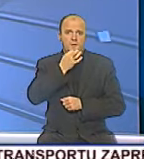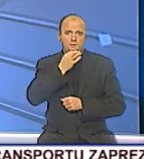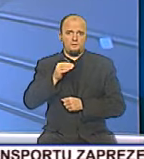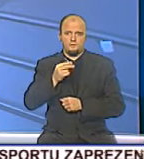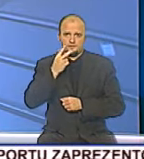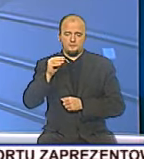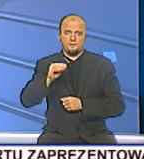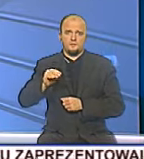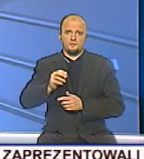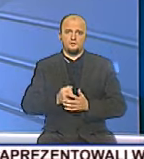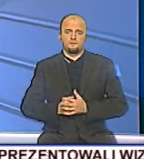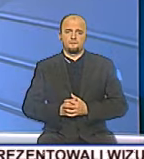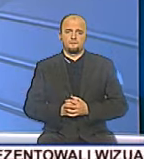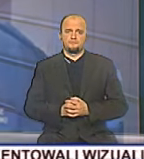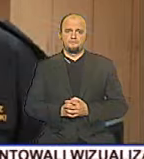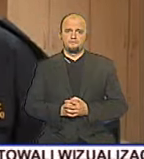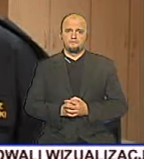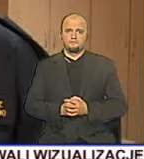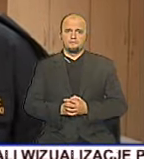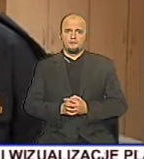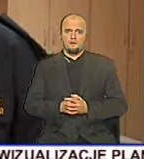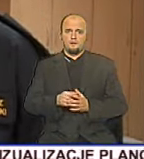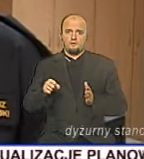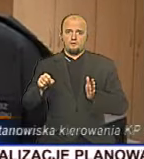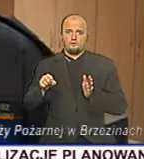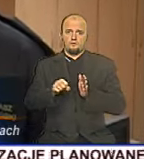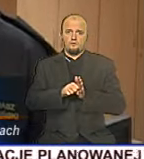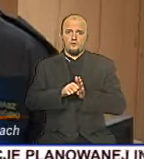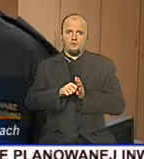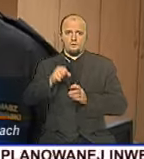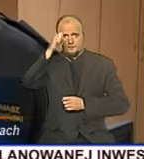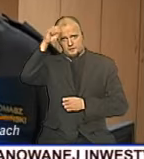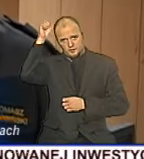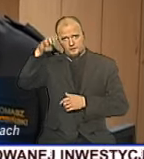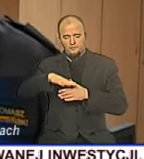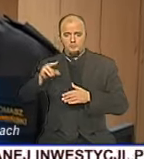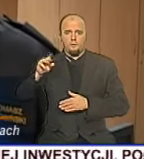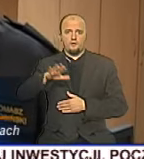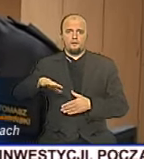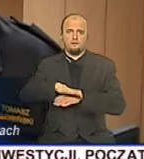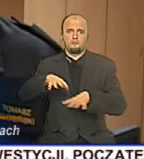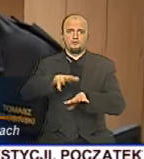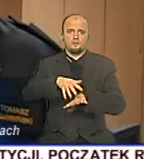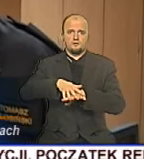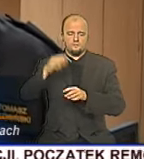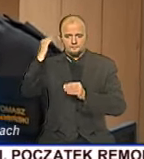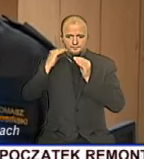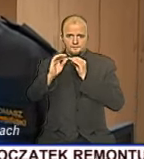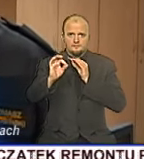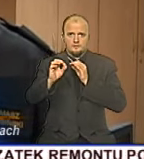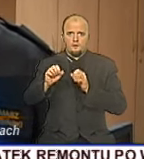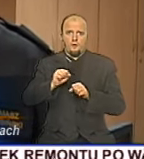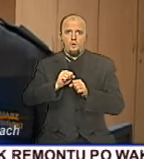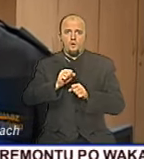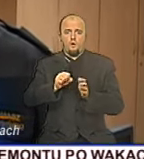Katarzyna Pawlina i Aleksander Ziemiańczyk. Do stanowiska kierowania Komendy Powiatowej Państwowej Straży Pożarnej w Brzezinach wpłynęła prośba od